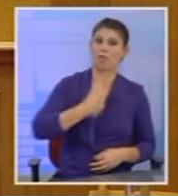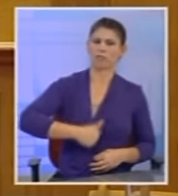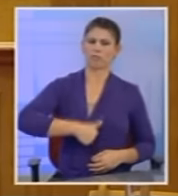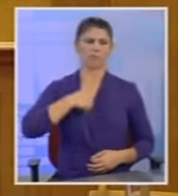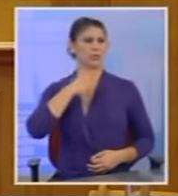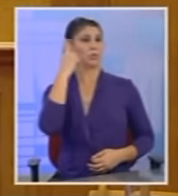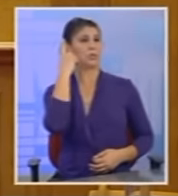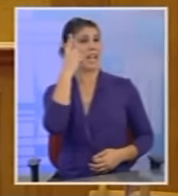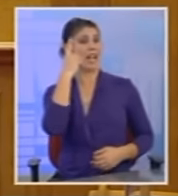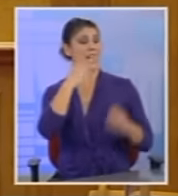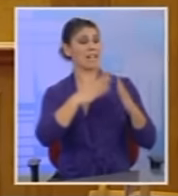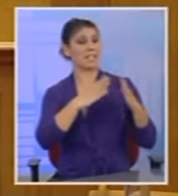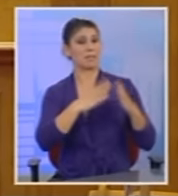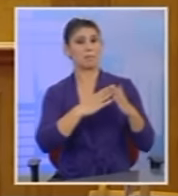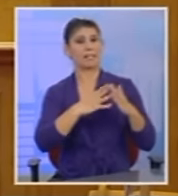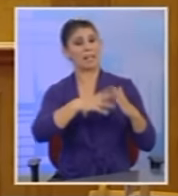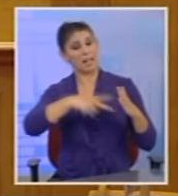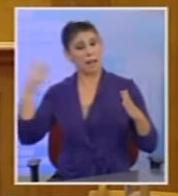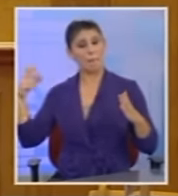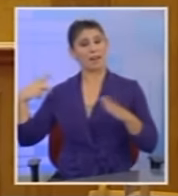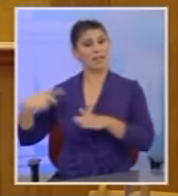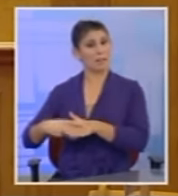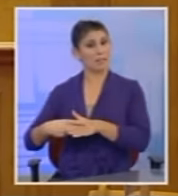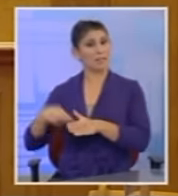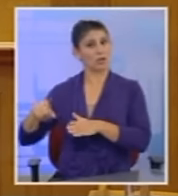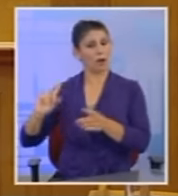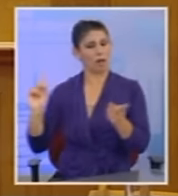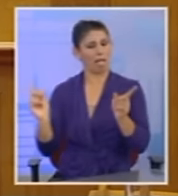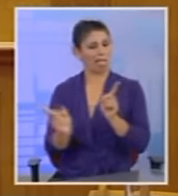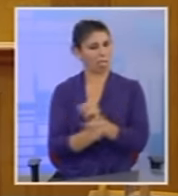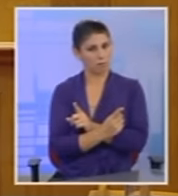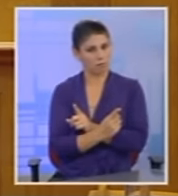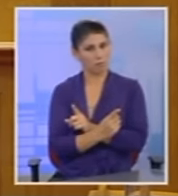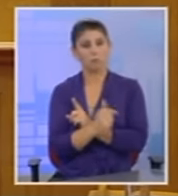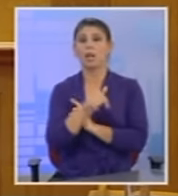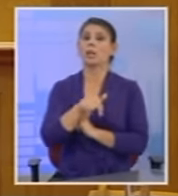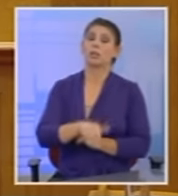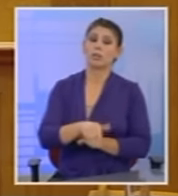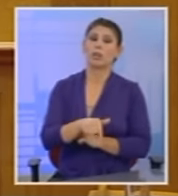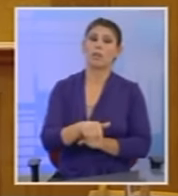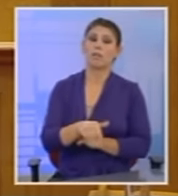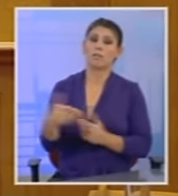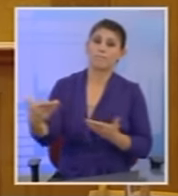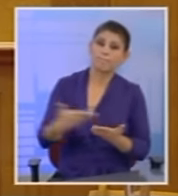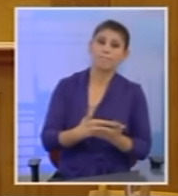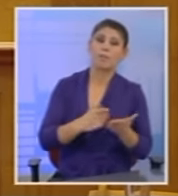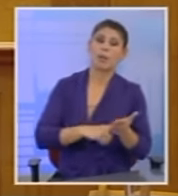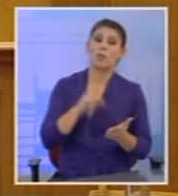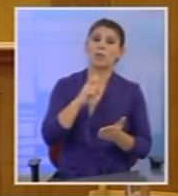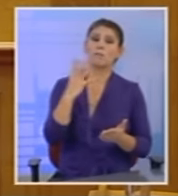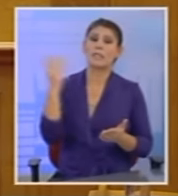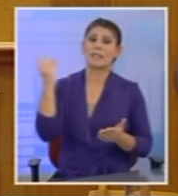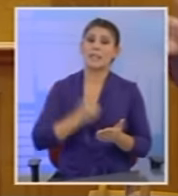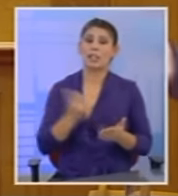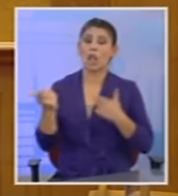ούτε ένα σπίτι δεν θα πάει στα χέρια τραπεζίτη. Και βλέπουμε τώρα, μας φέρατε ένα νόμο που το 25% των